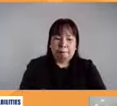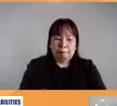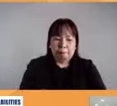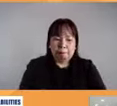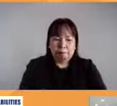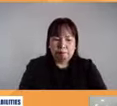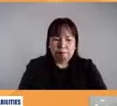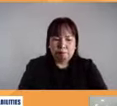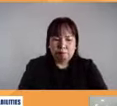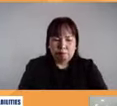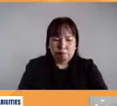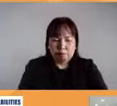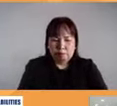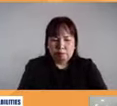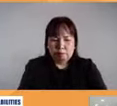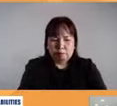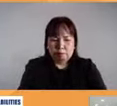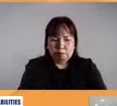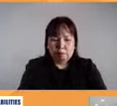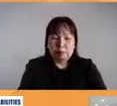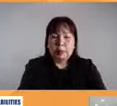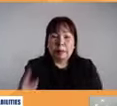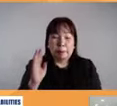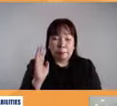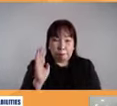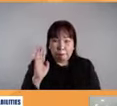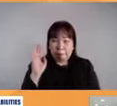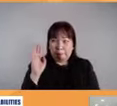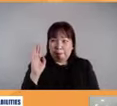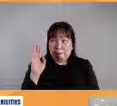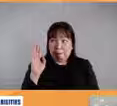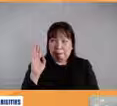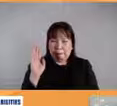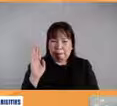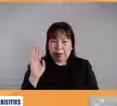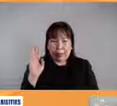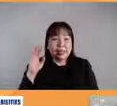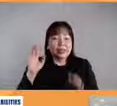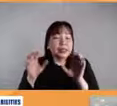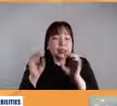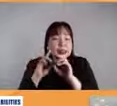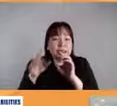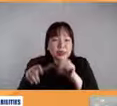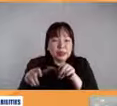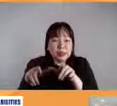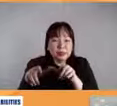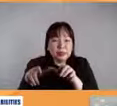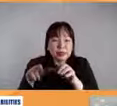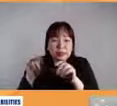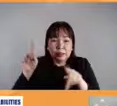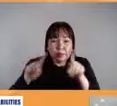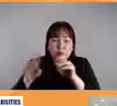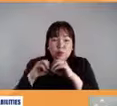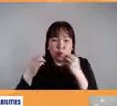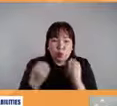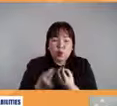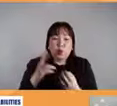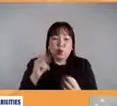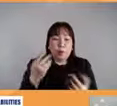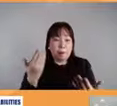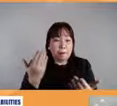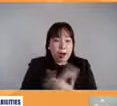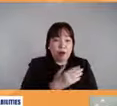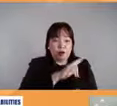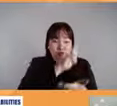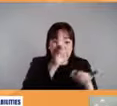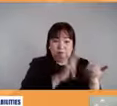noon bagong ratify ang CRPD very active at